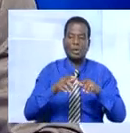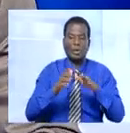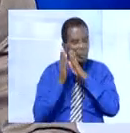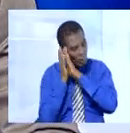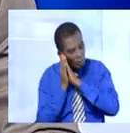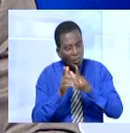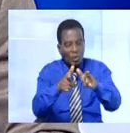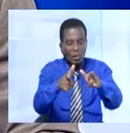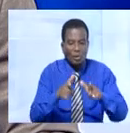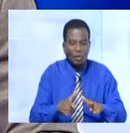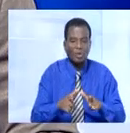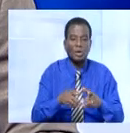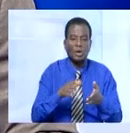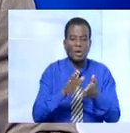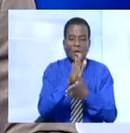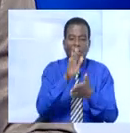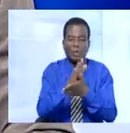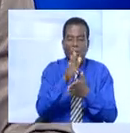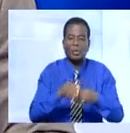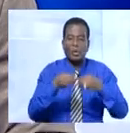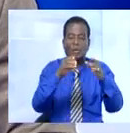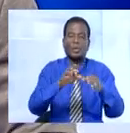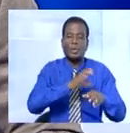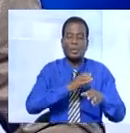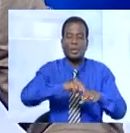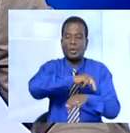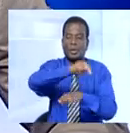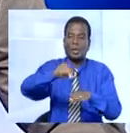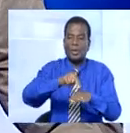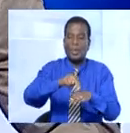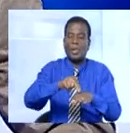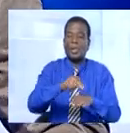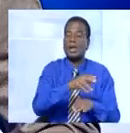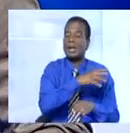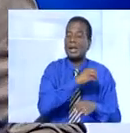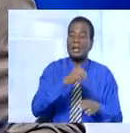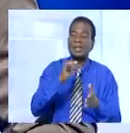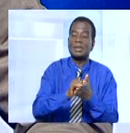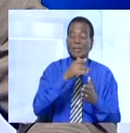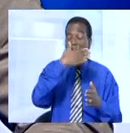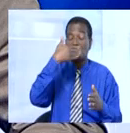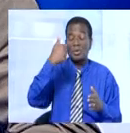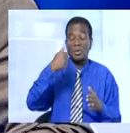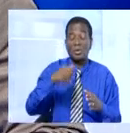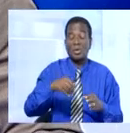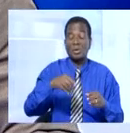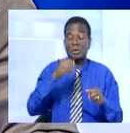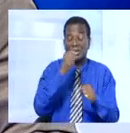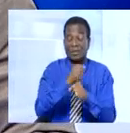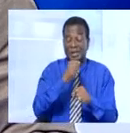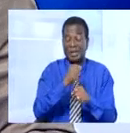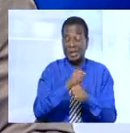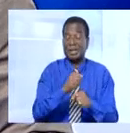ont été offerts à la direction de la police nationale. C'est le reliquat des équipements acquis dans le cadre du premier volet du